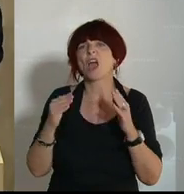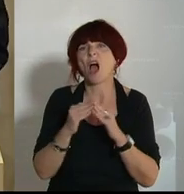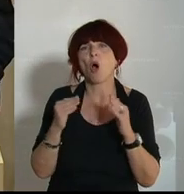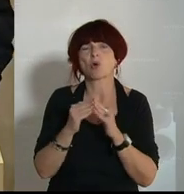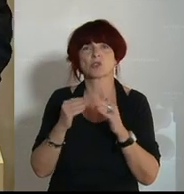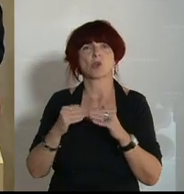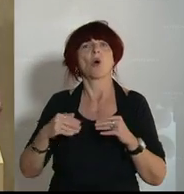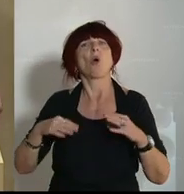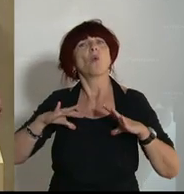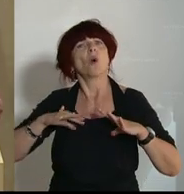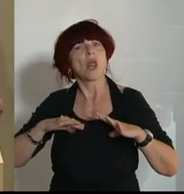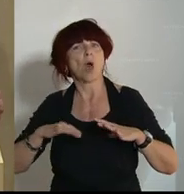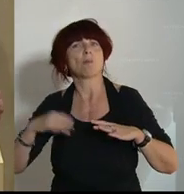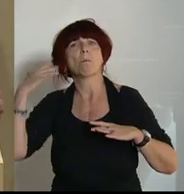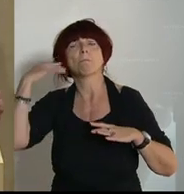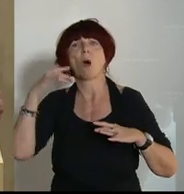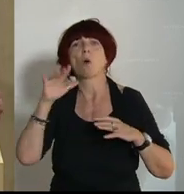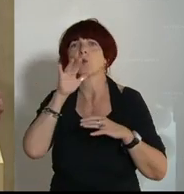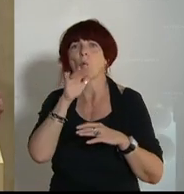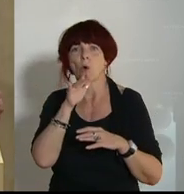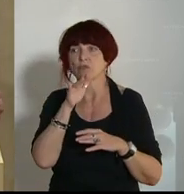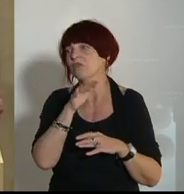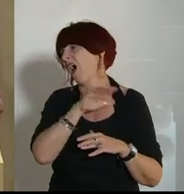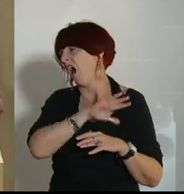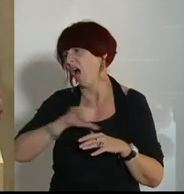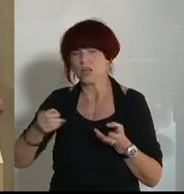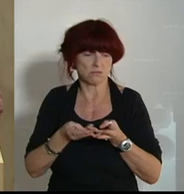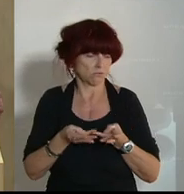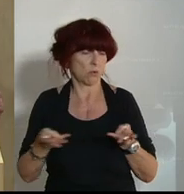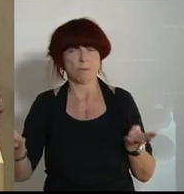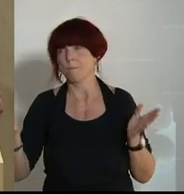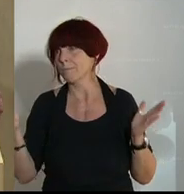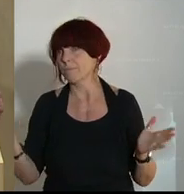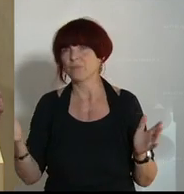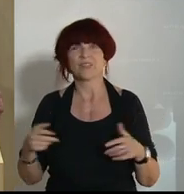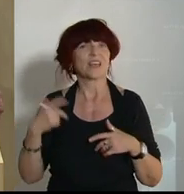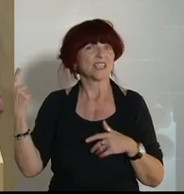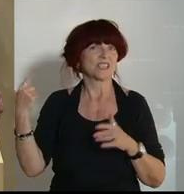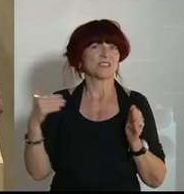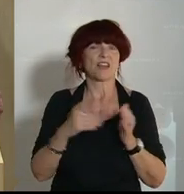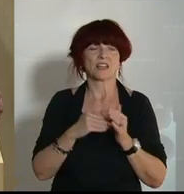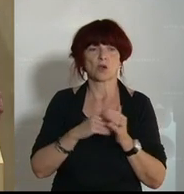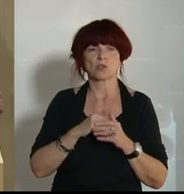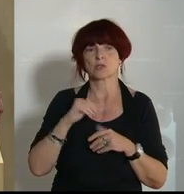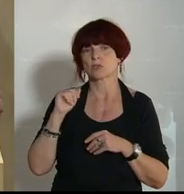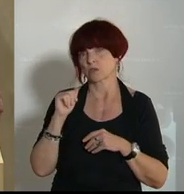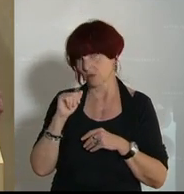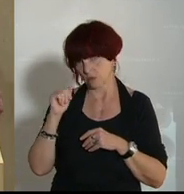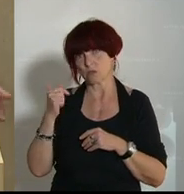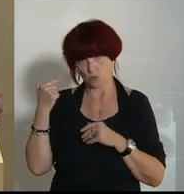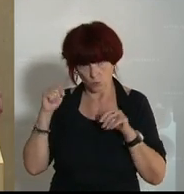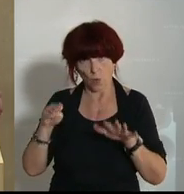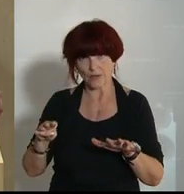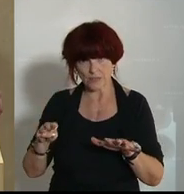Also unseren Unternehmerinnen und Unternehmern, die diese Erfolgsgeschichte schreiben konnten im Jahr 2019, denen gehört einmal ein großes Kompliment und